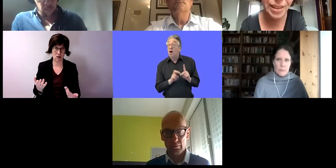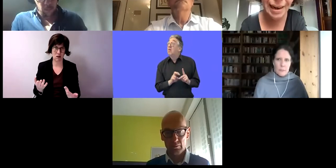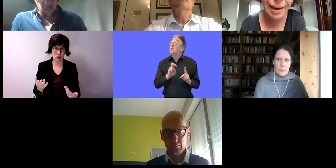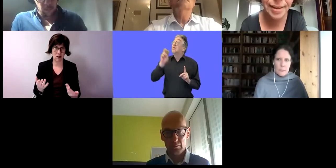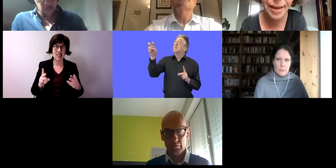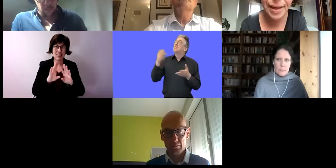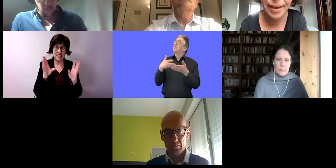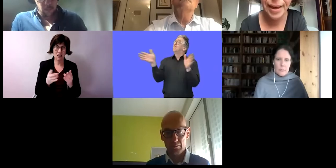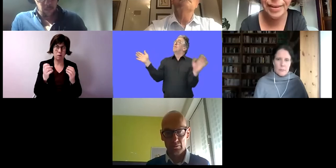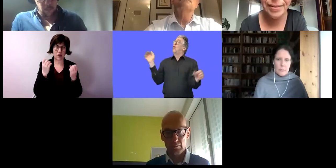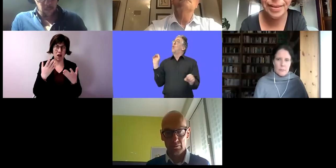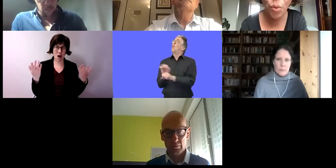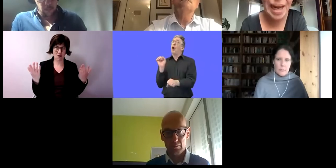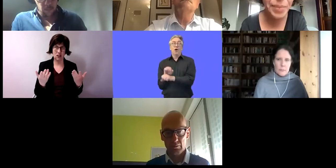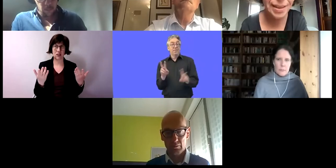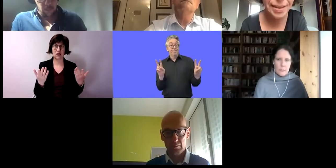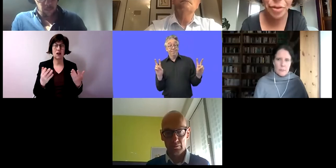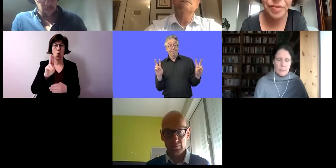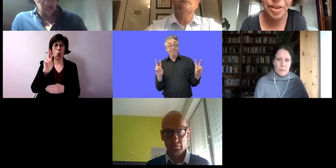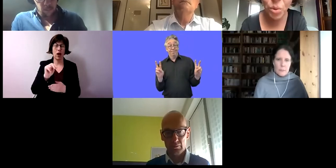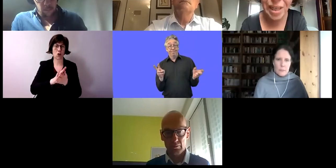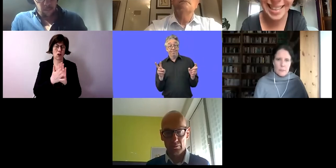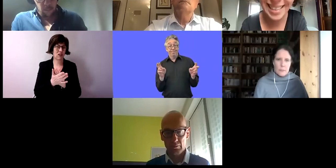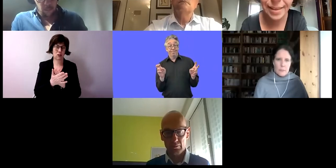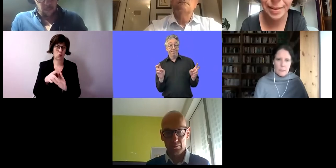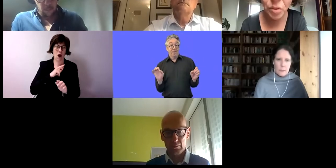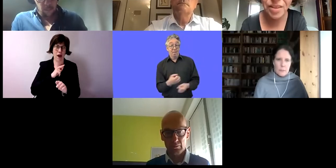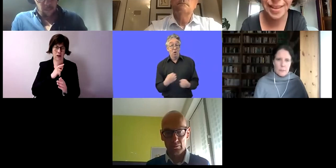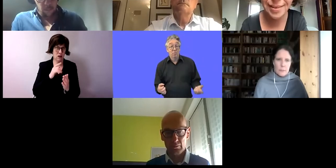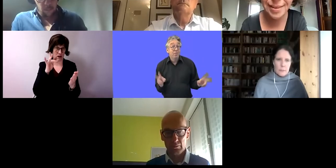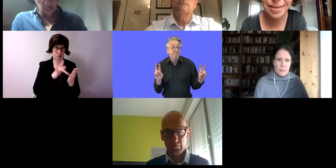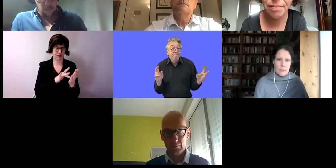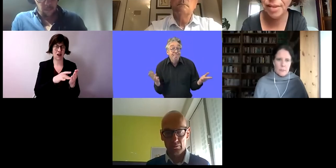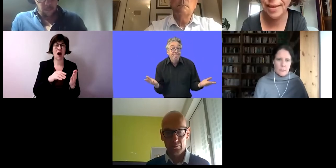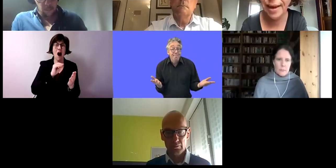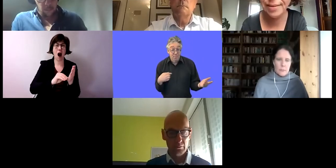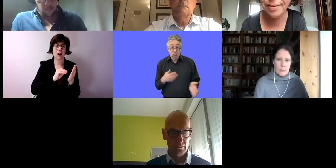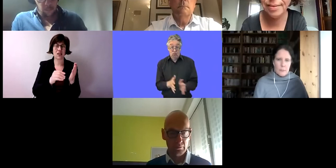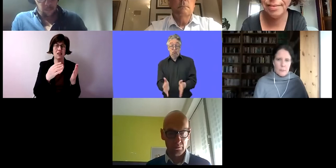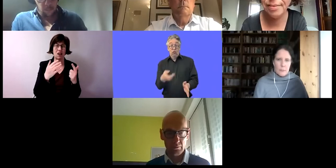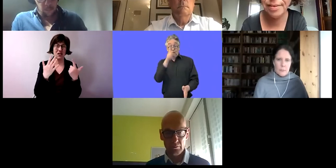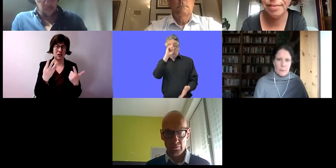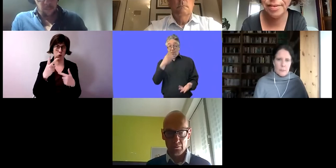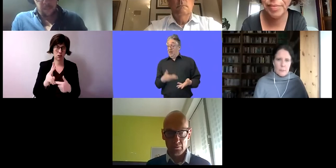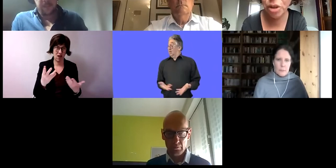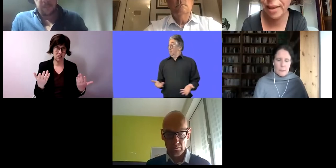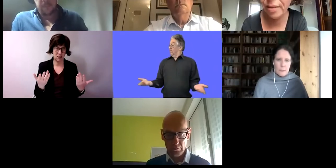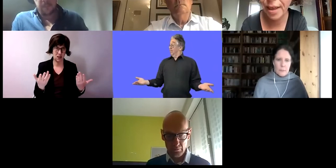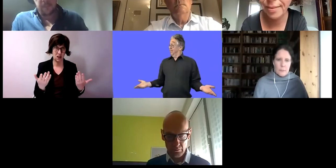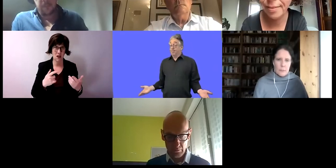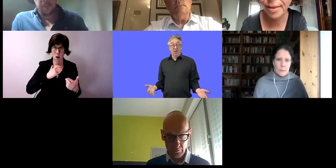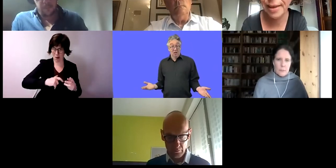Ganze steht klar gegen die UN-Behindertenrechtskonvention Artikel 27 und die sagt, das ist